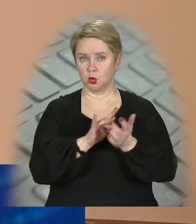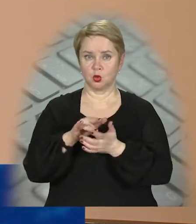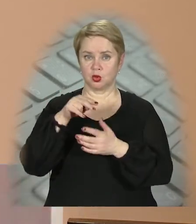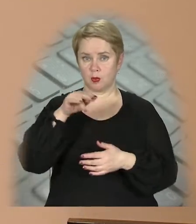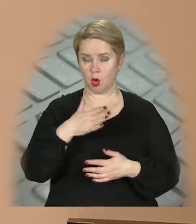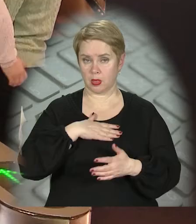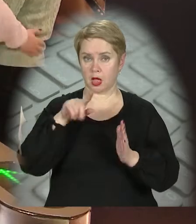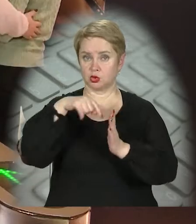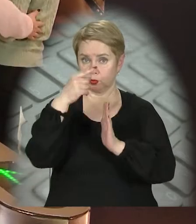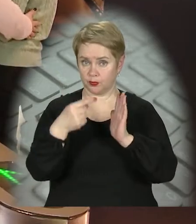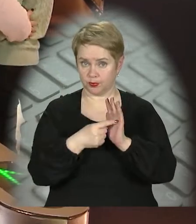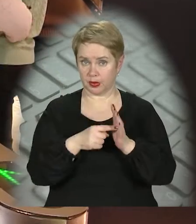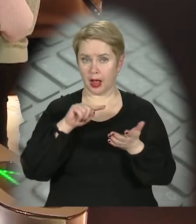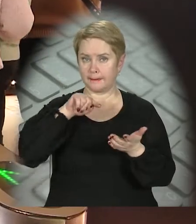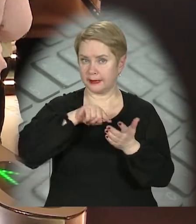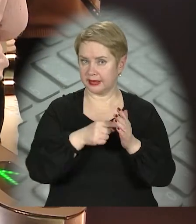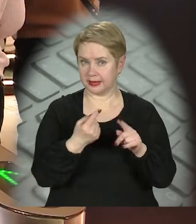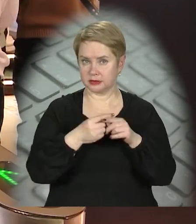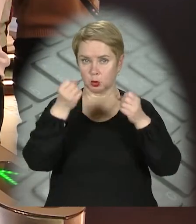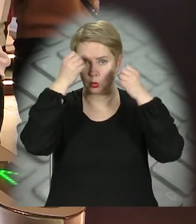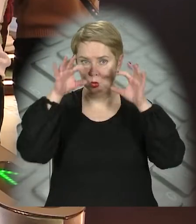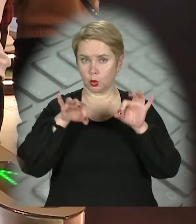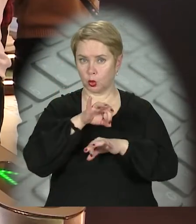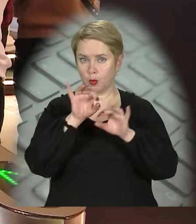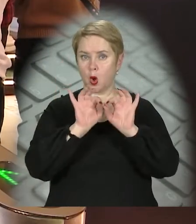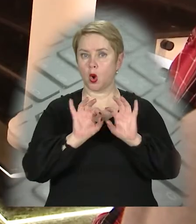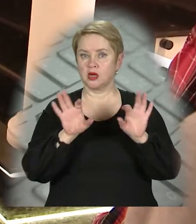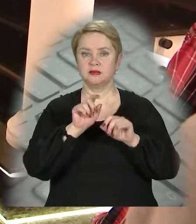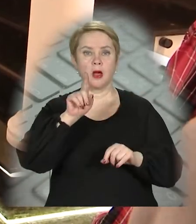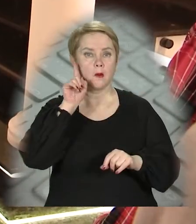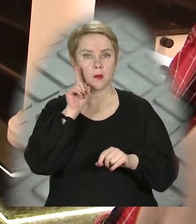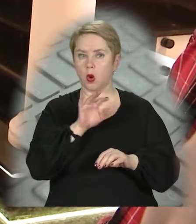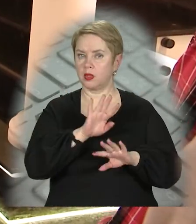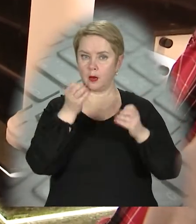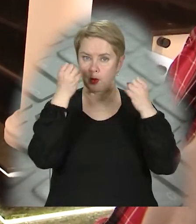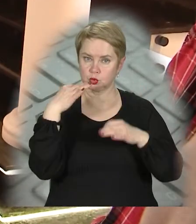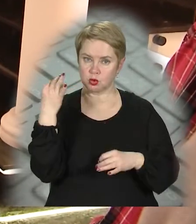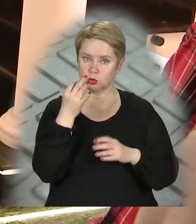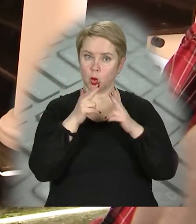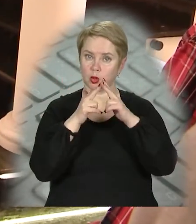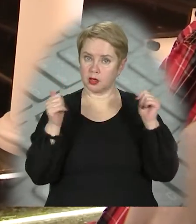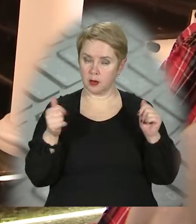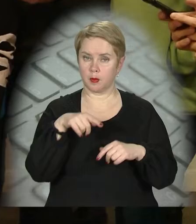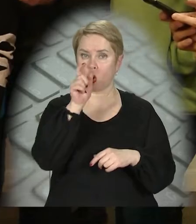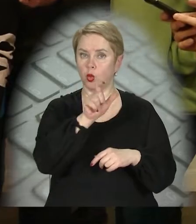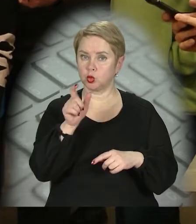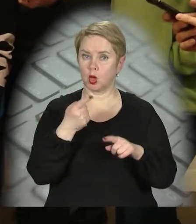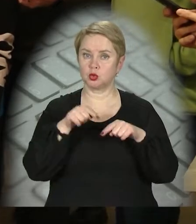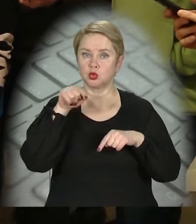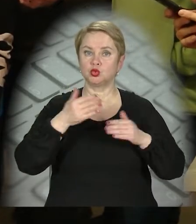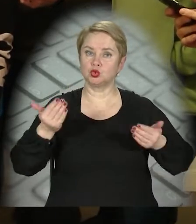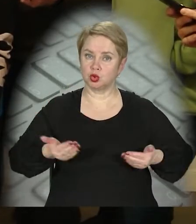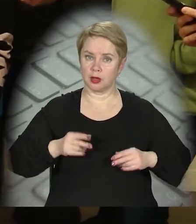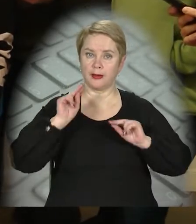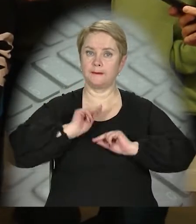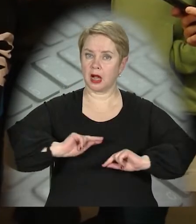нашому місту. Мета цього культурного проєкту – розповісти молоді про непросту історію Дніпра. Про людей, які тут жили,